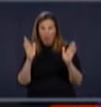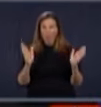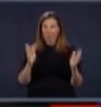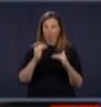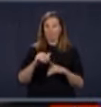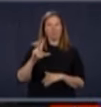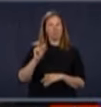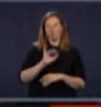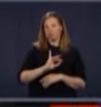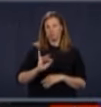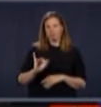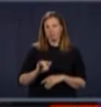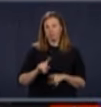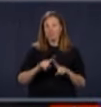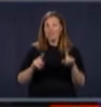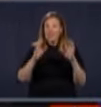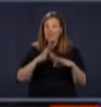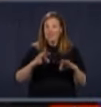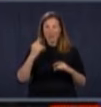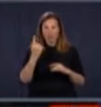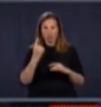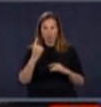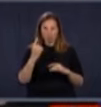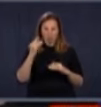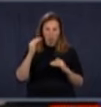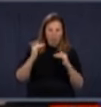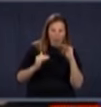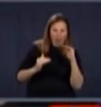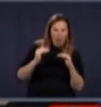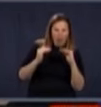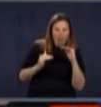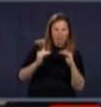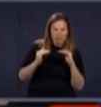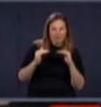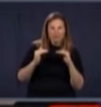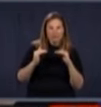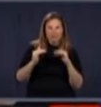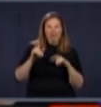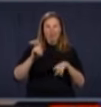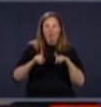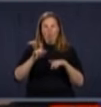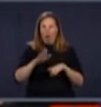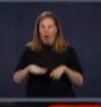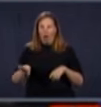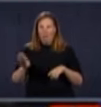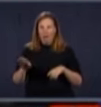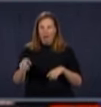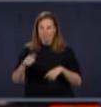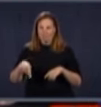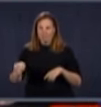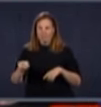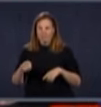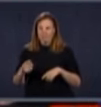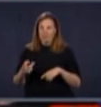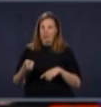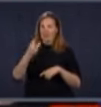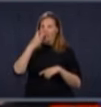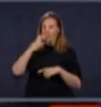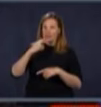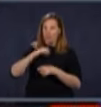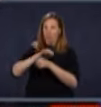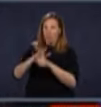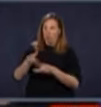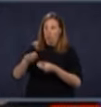c'est certain, mais c'est la balance d'inconvénients. C'est que même si les enfants ne sont pas très à risque de conséquences graves,